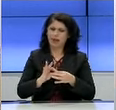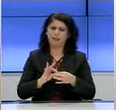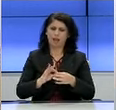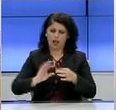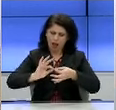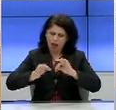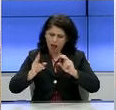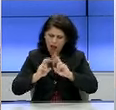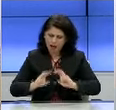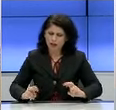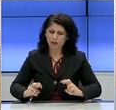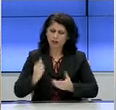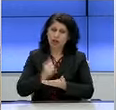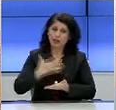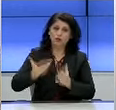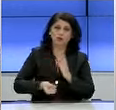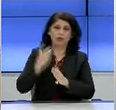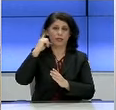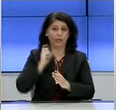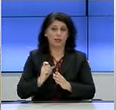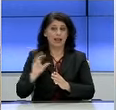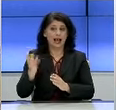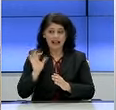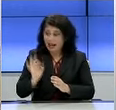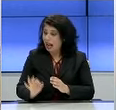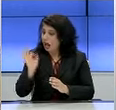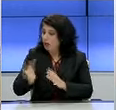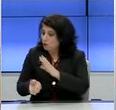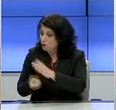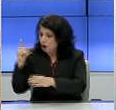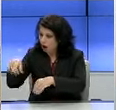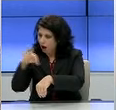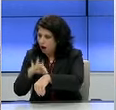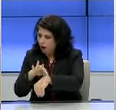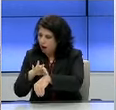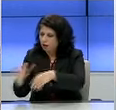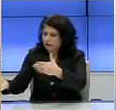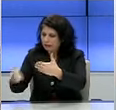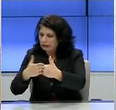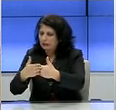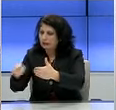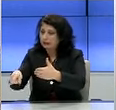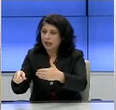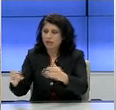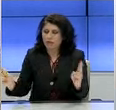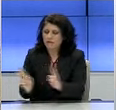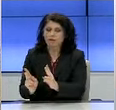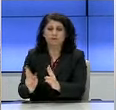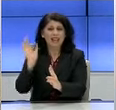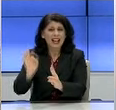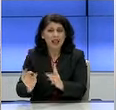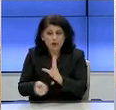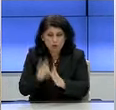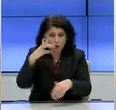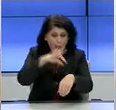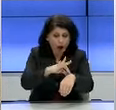αξιολογούνται τα νέα δεδομένα. Ώστε κάθε νέα αιστεία να εντοπίζεται και να στεγανοποιείται το ταχύτερο δυνατό. Κάθε νέα